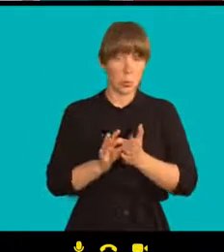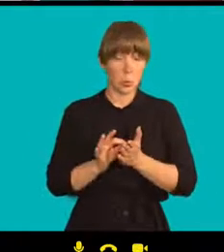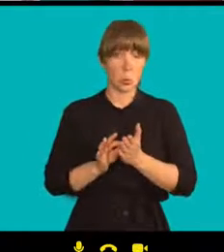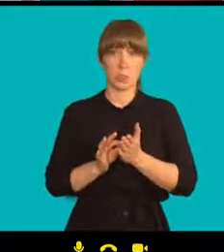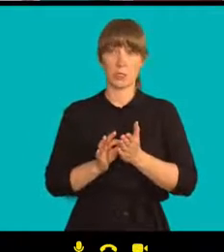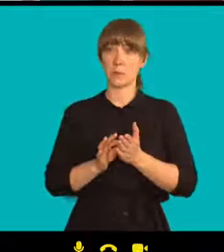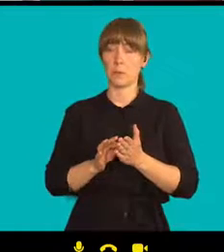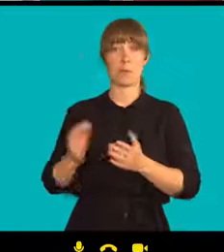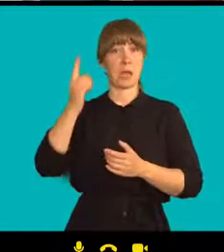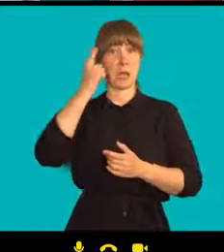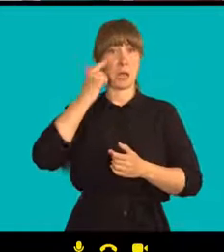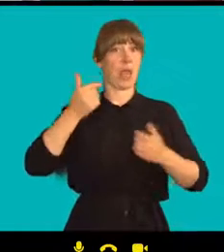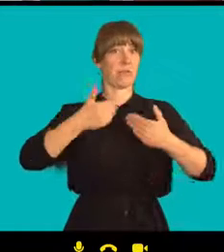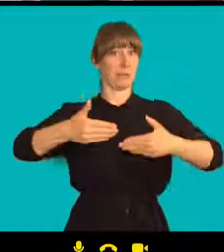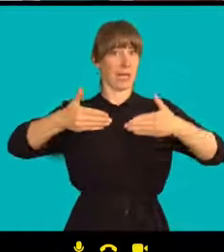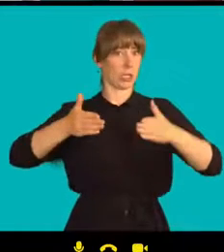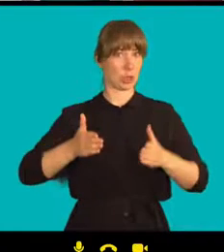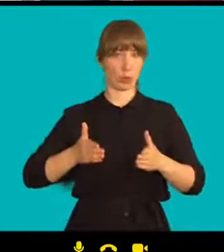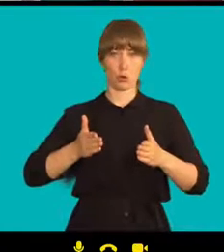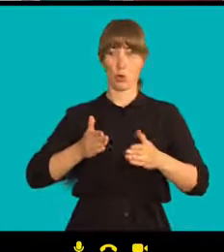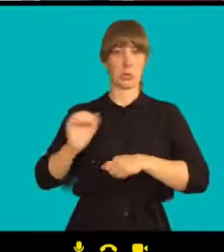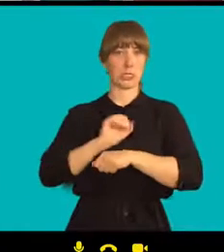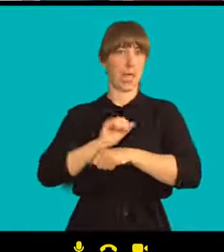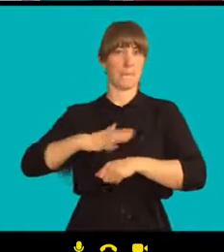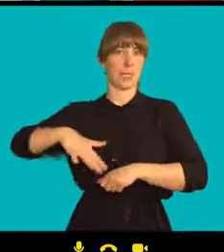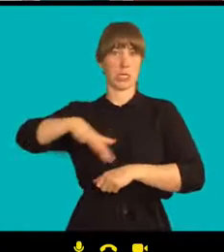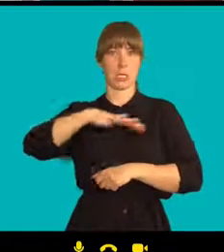Jste v hlavním městě nějaké země, v Evropě.